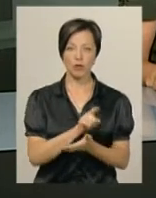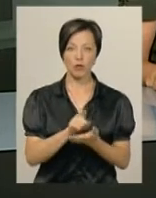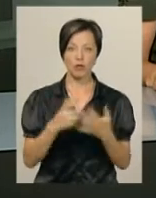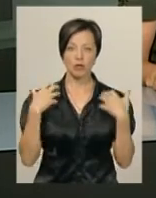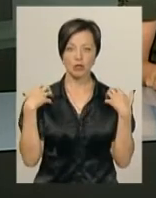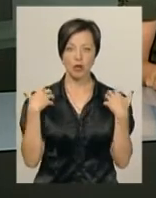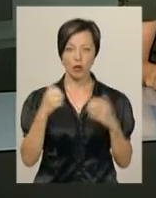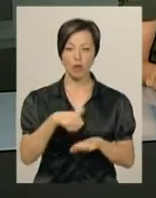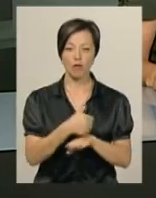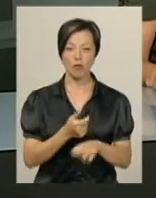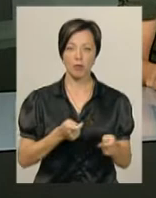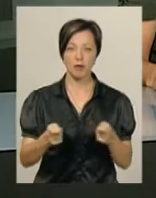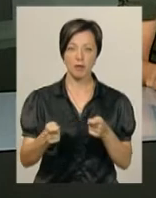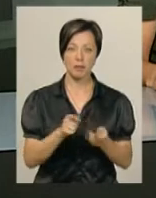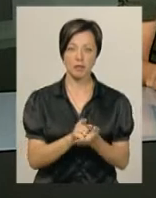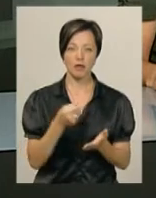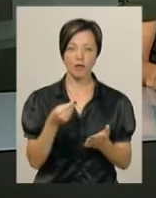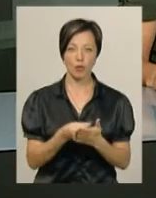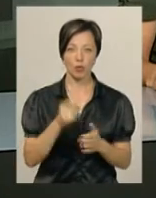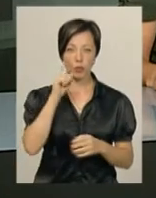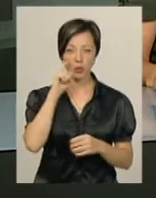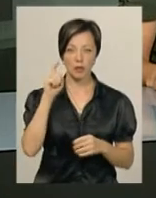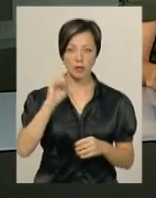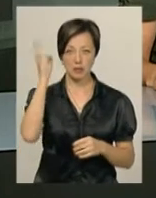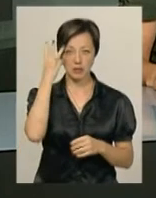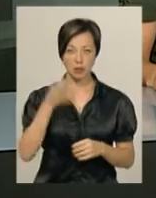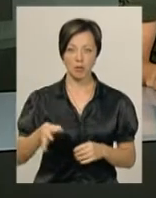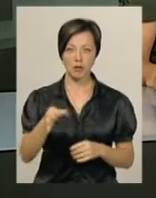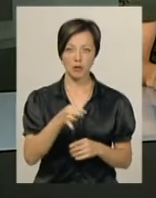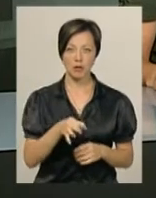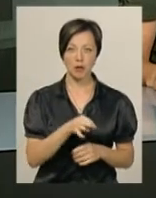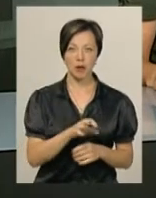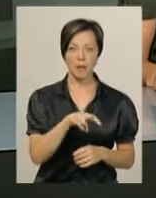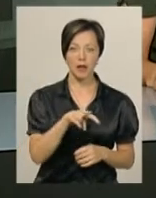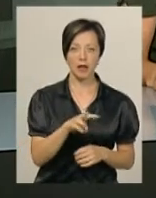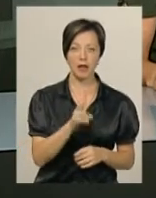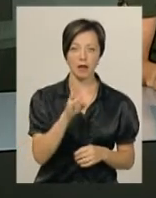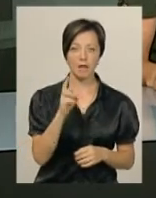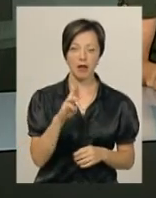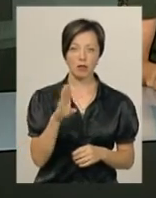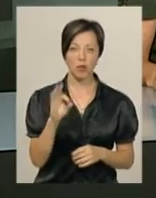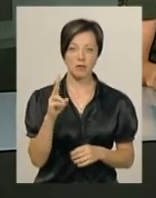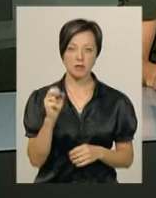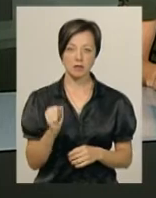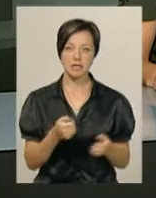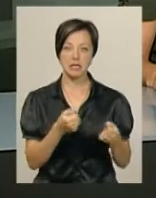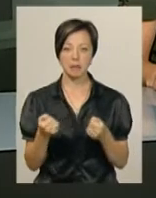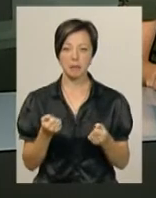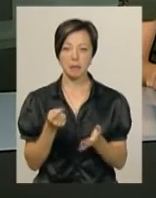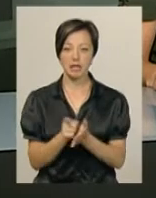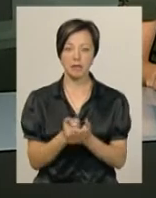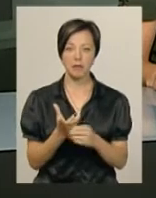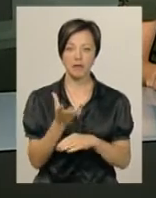'язки начальника головного управління пенсійного фонду України Хмельницької області Марія Квятковська. Нагадаю, затримки з пенсійними